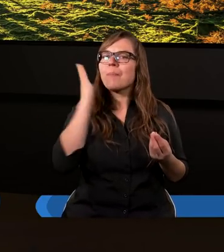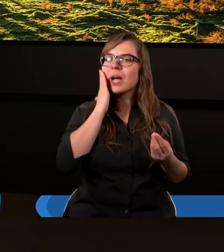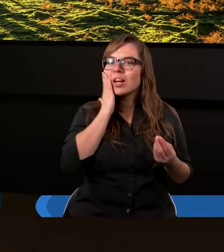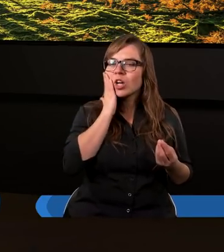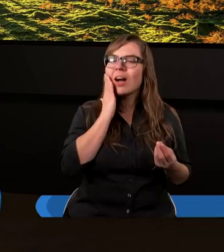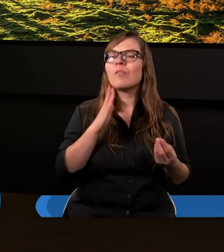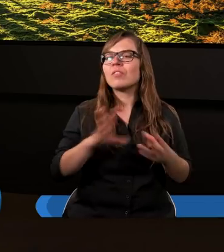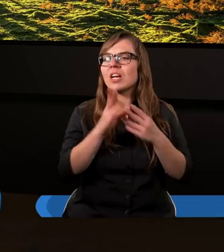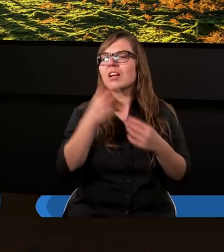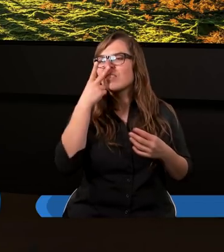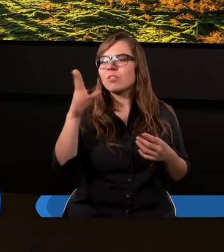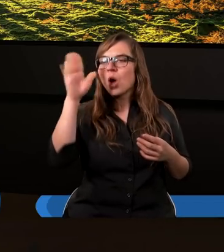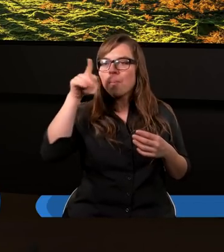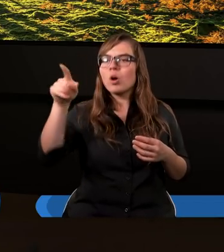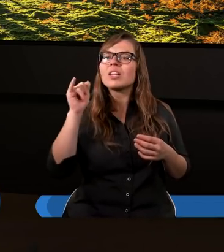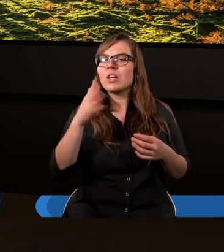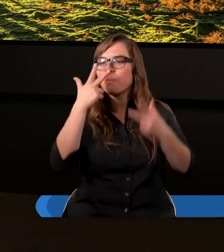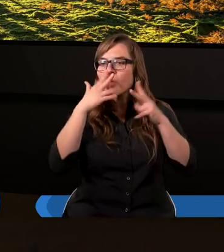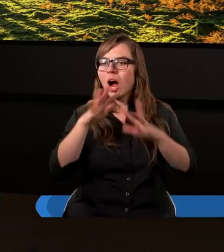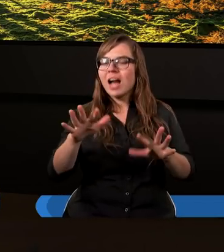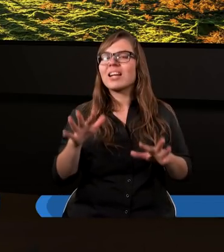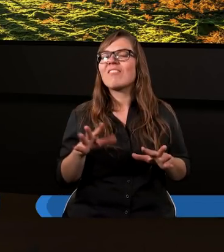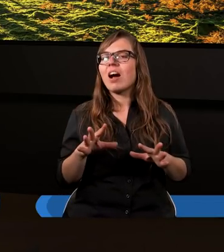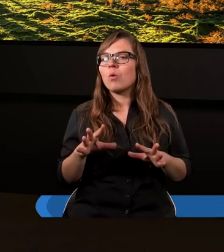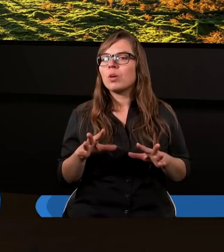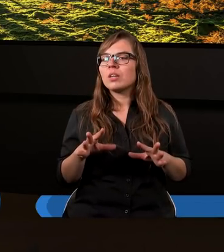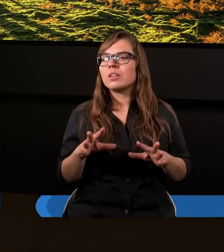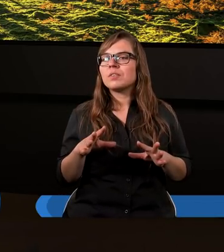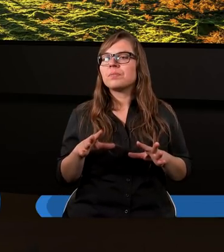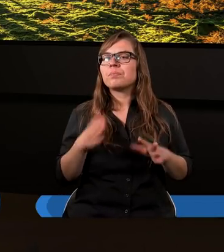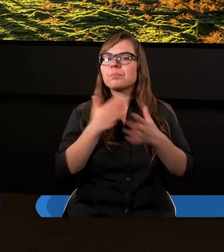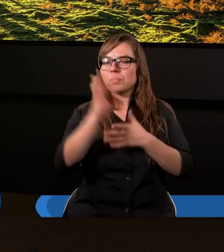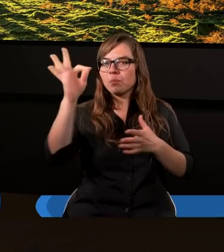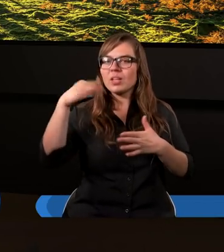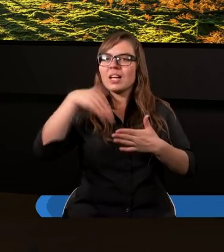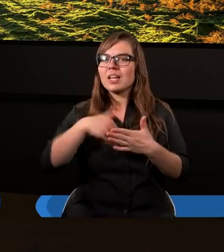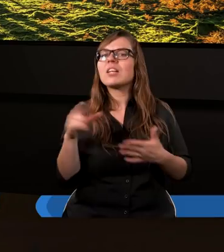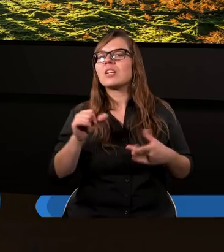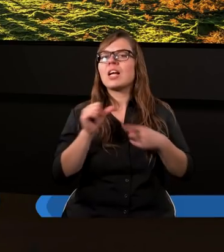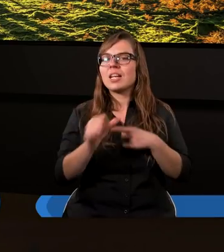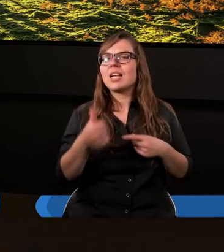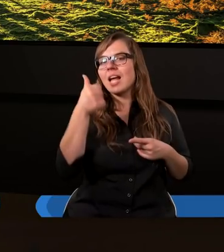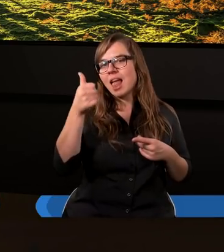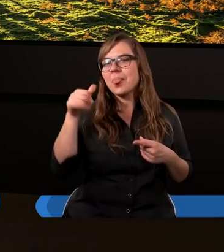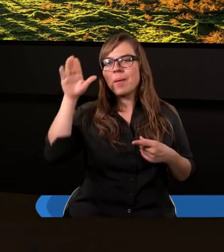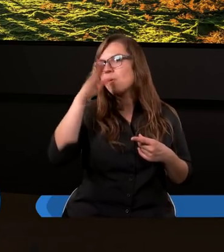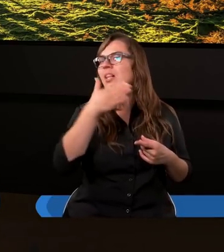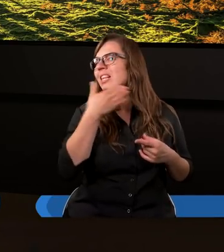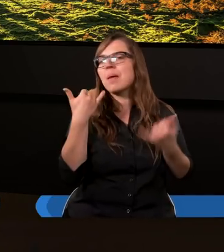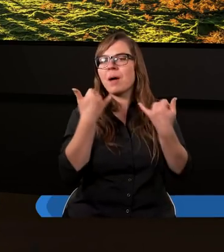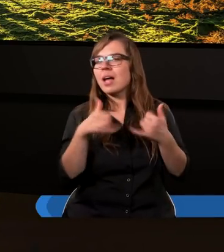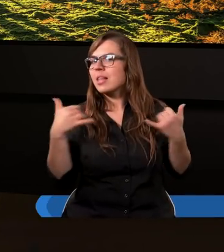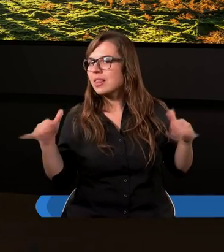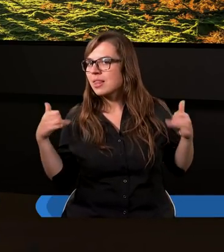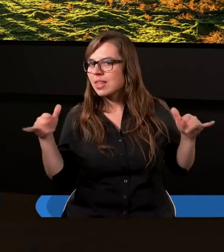wszędzie wysławiał Pana Boga i pokazywał przez swoje zachowanie, że jest jeden Bóg, a nie ma